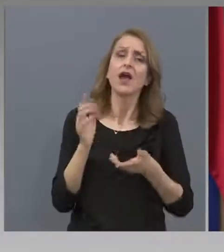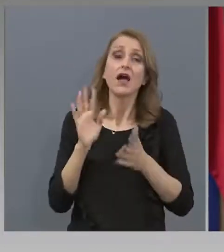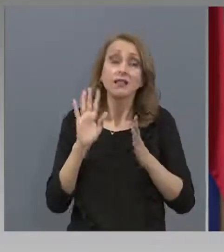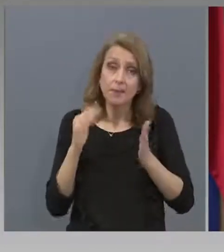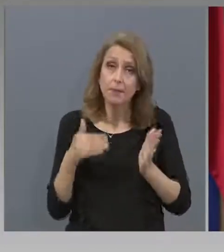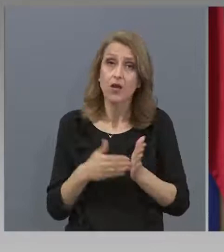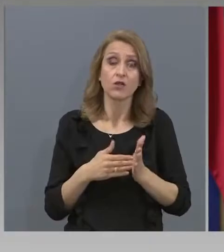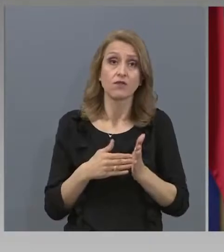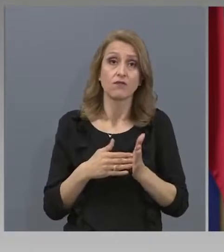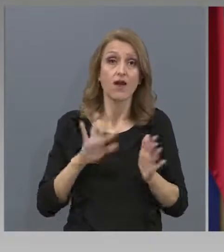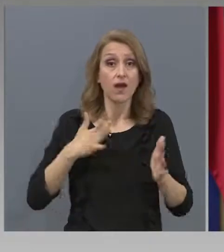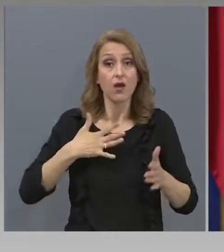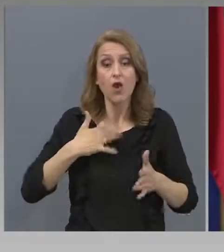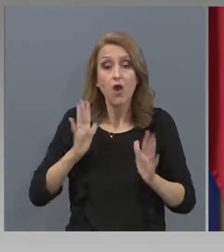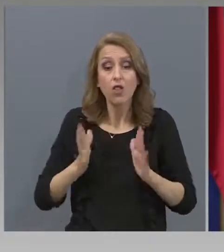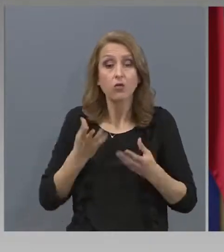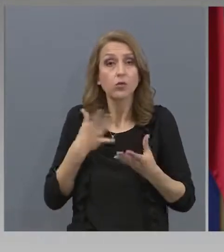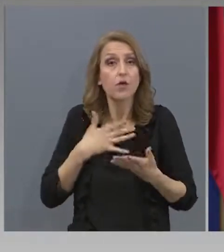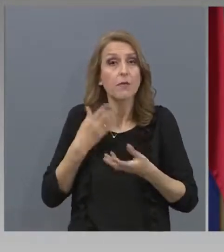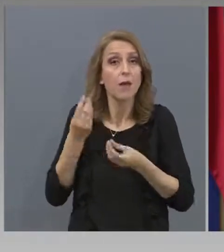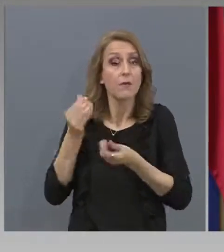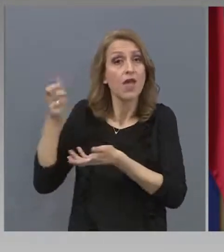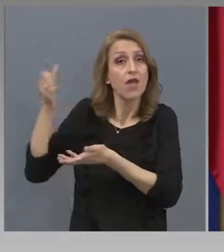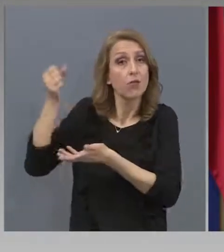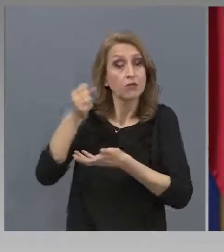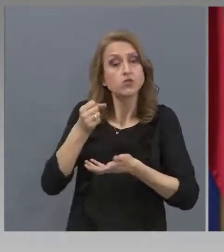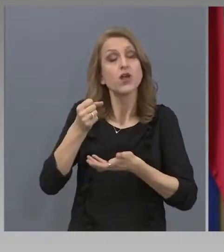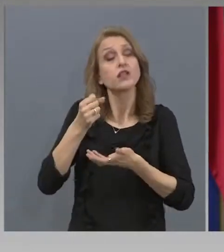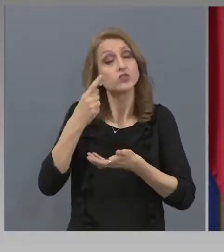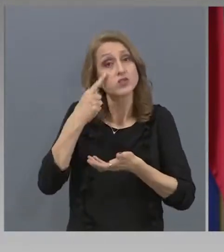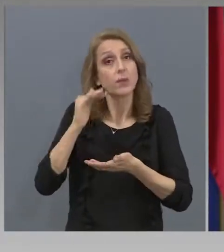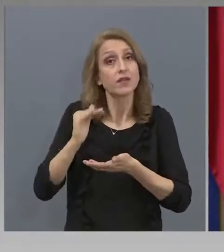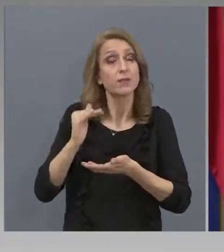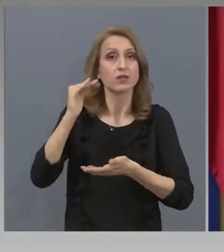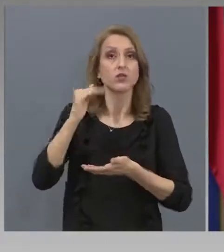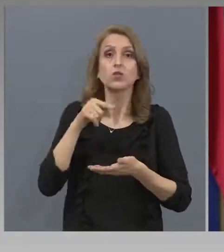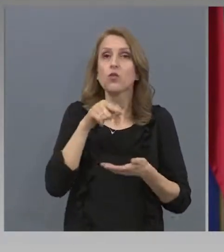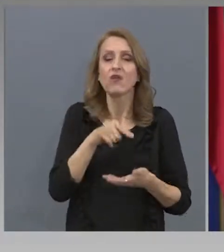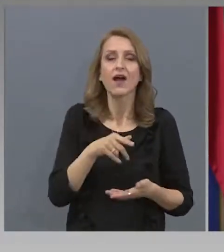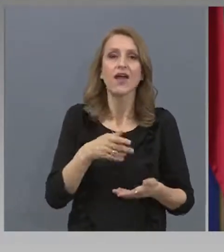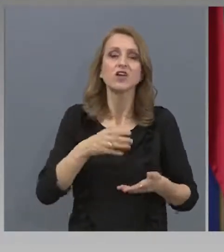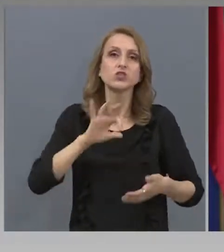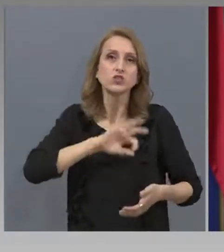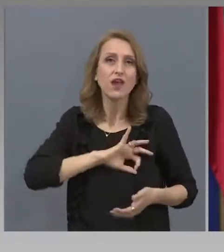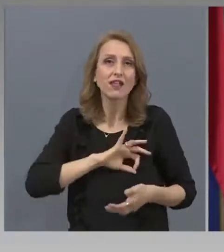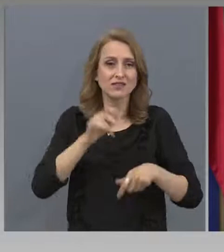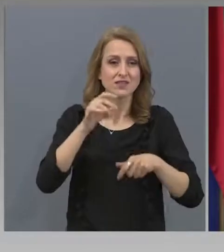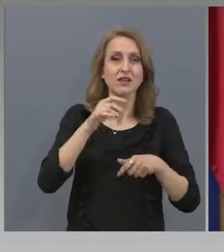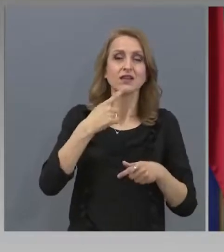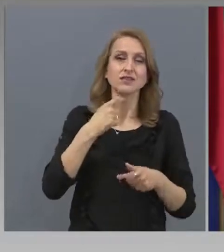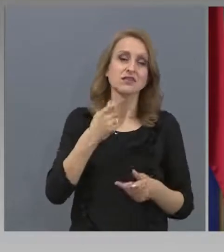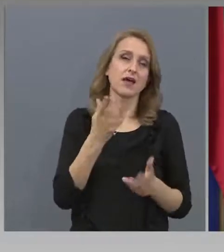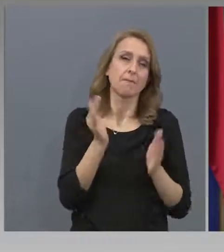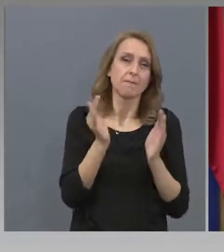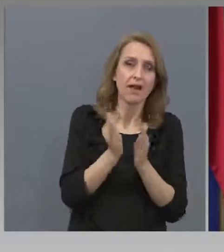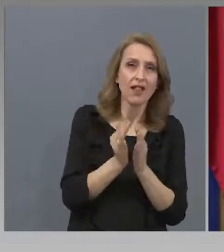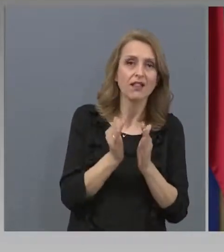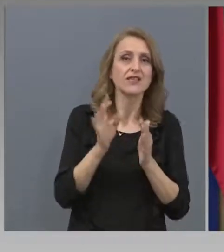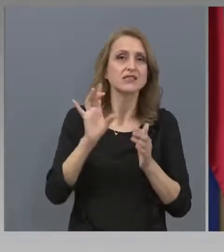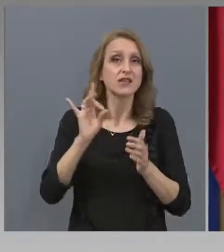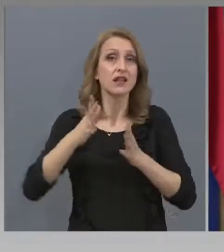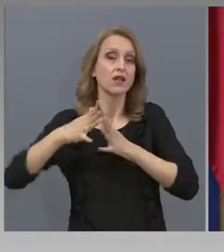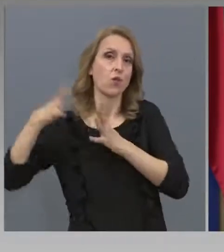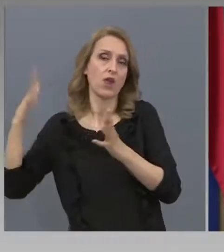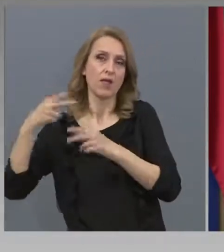бюджетните възможности, ще се опитаме да ги увеличим. Това е шанс за заетост и за малки, и за средни, и за големи фирми.